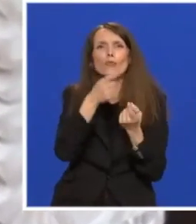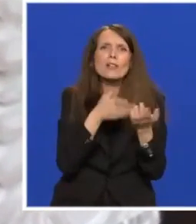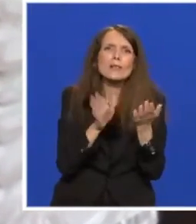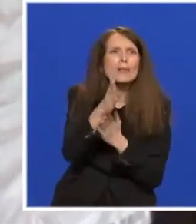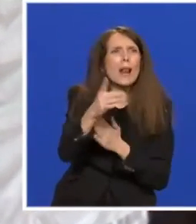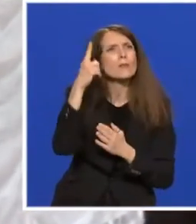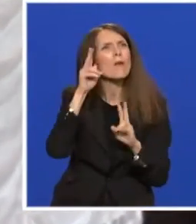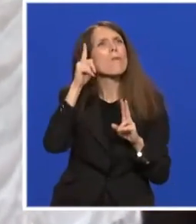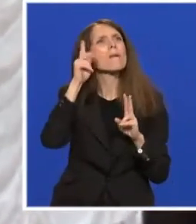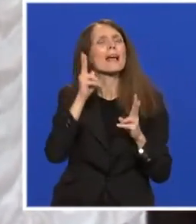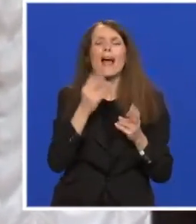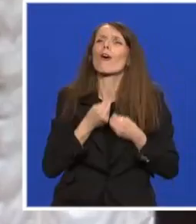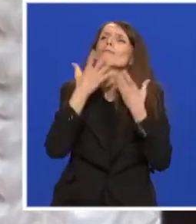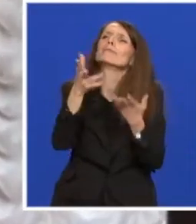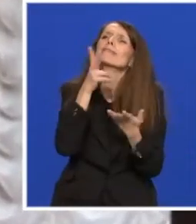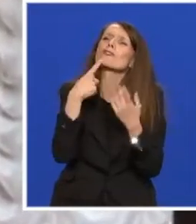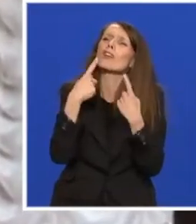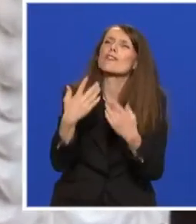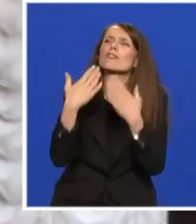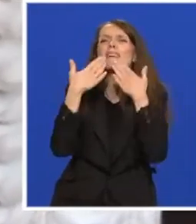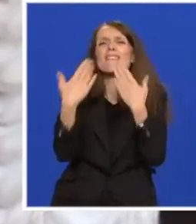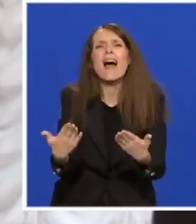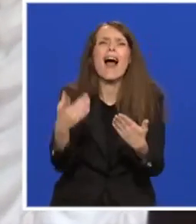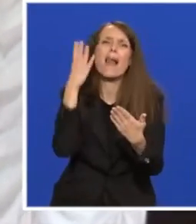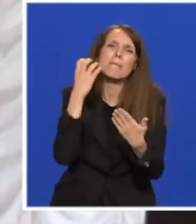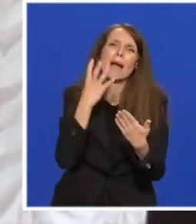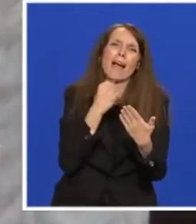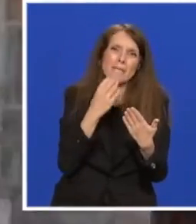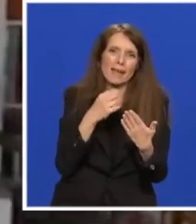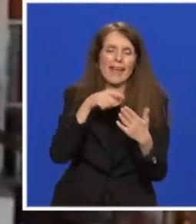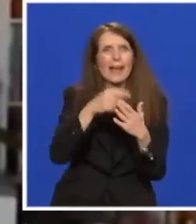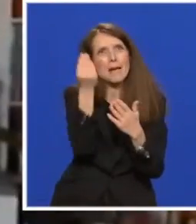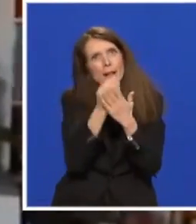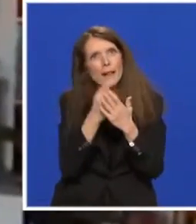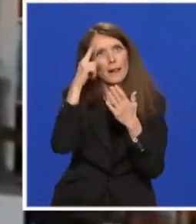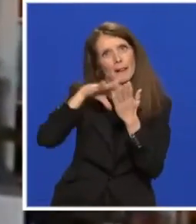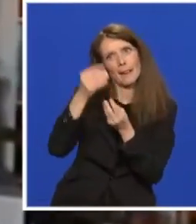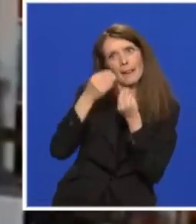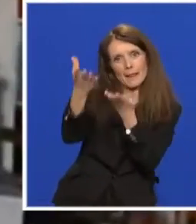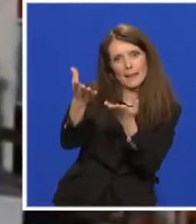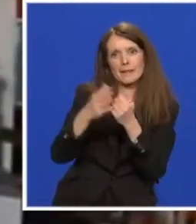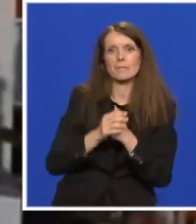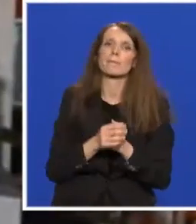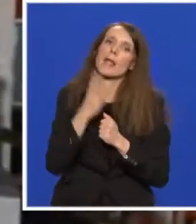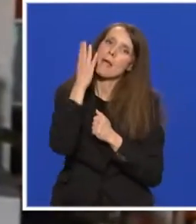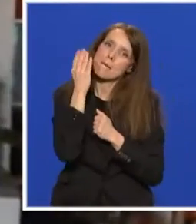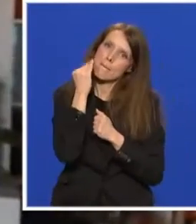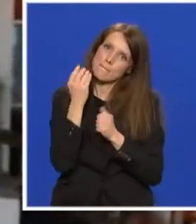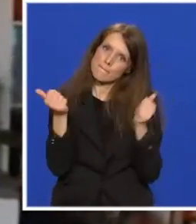neumorna u iskazivanju zahvalnosti, nežnosti i topline bakama i dekama. Papa sa dedom